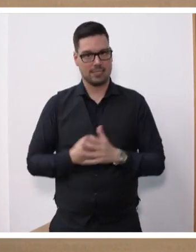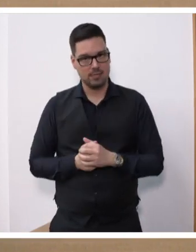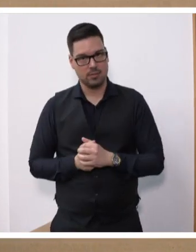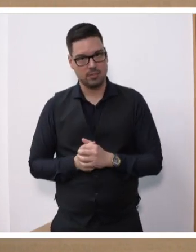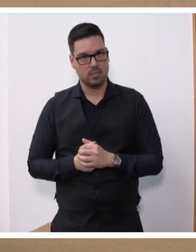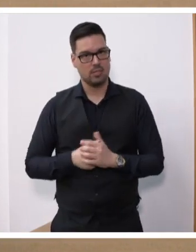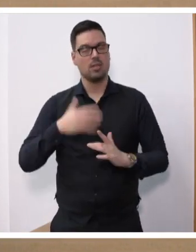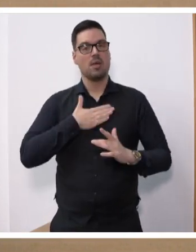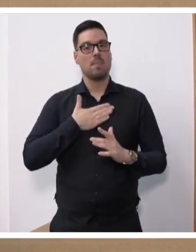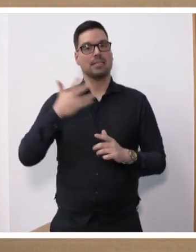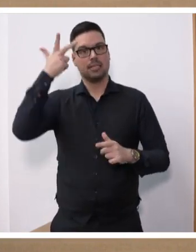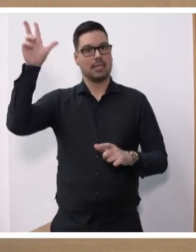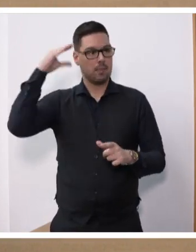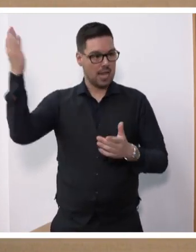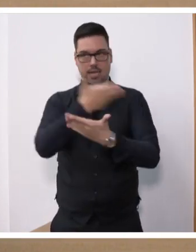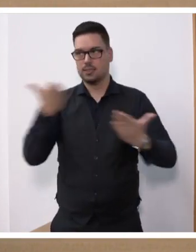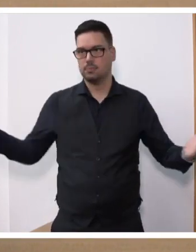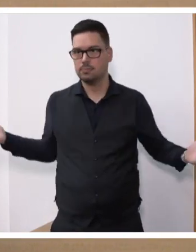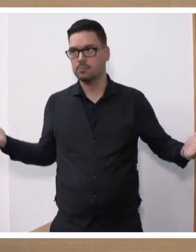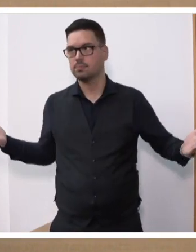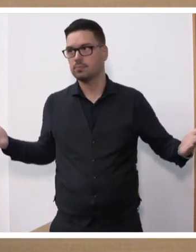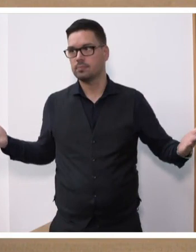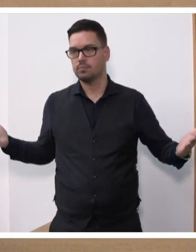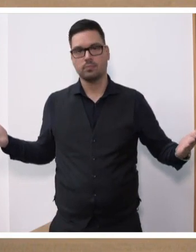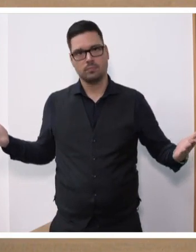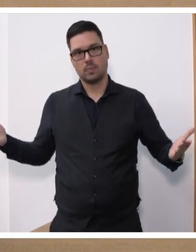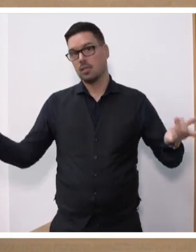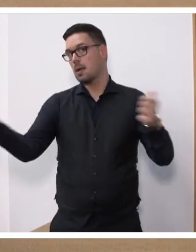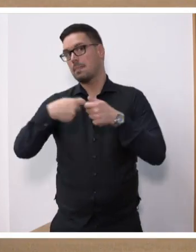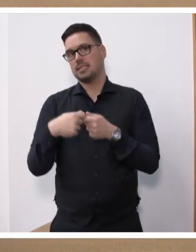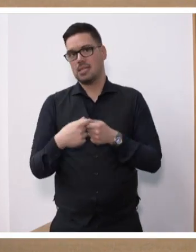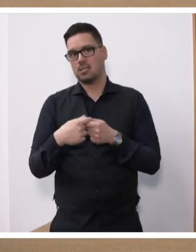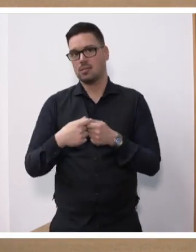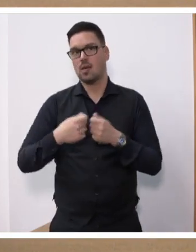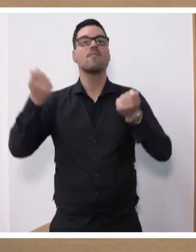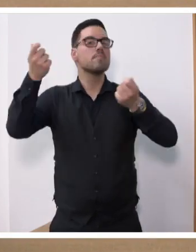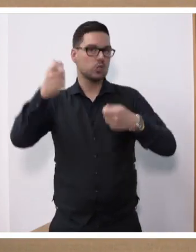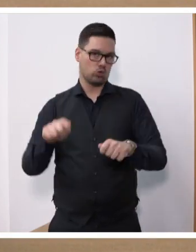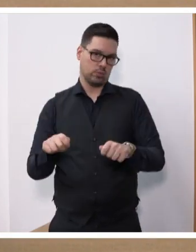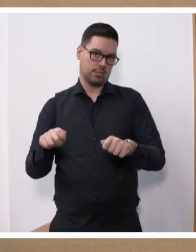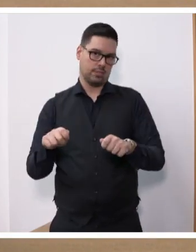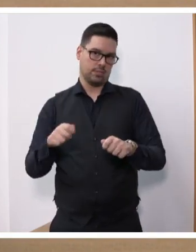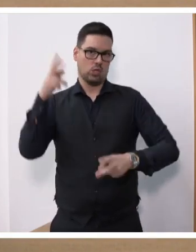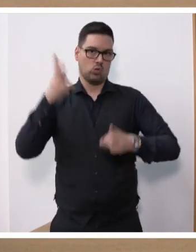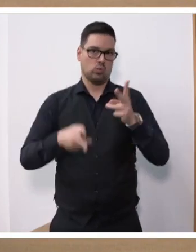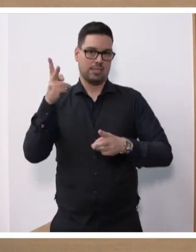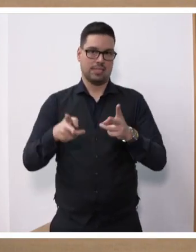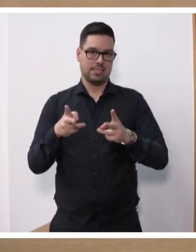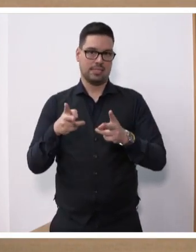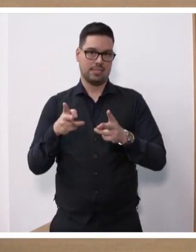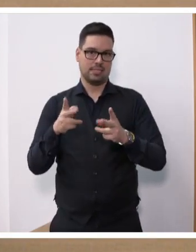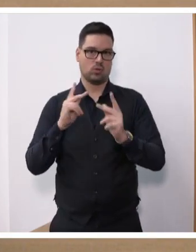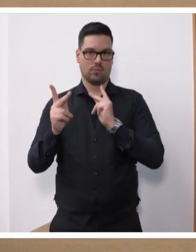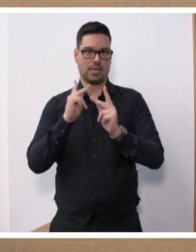meine sehr verehrten Damen und Herren, das beziehe ich jetzt auf eine Beschlussfassung der Justizministerkonferenz. Frau Berg,